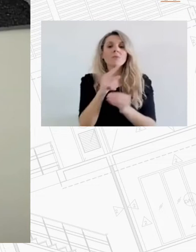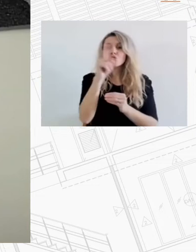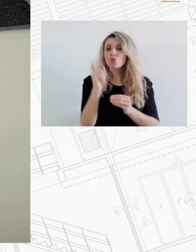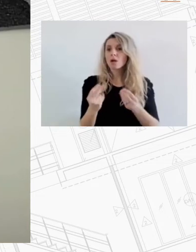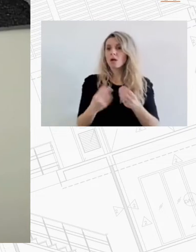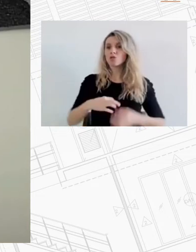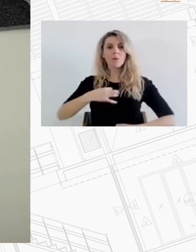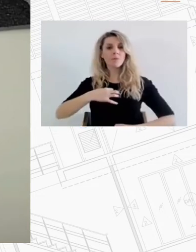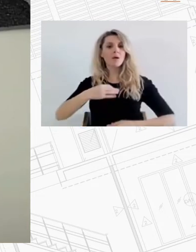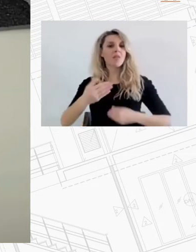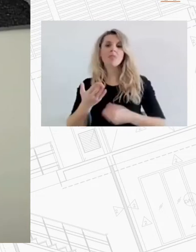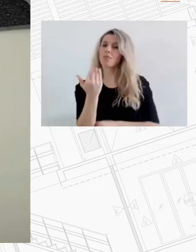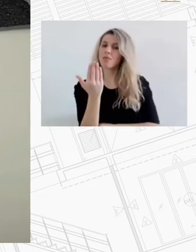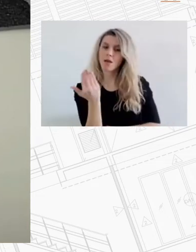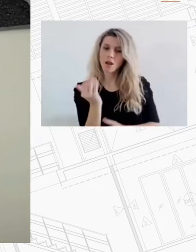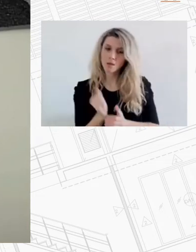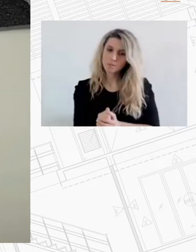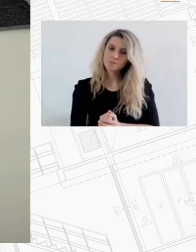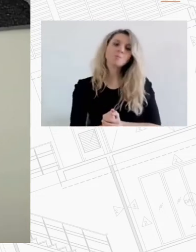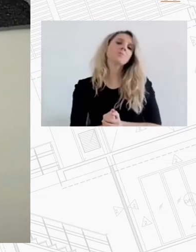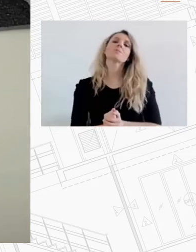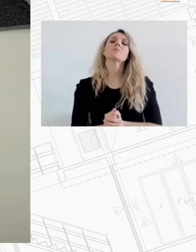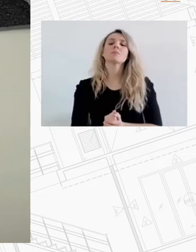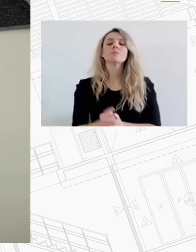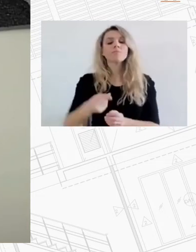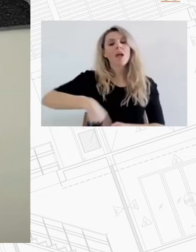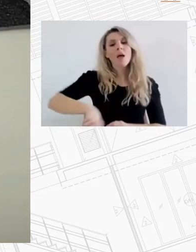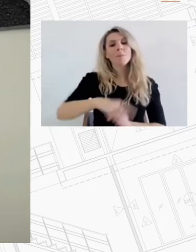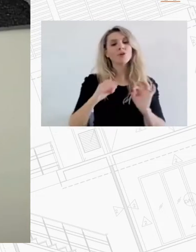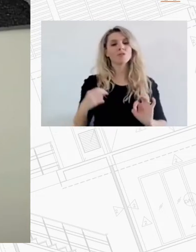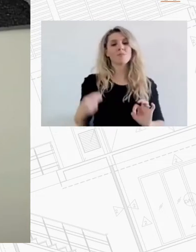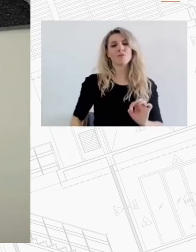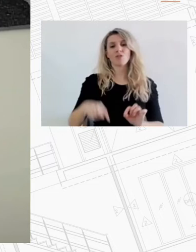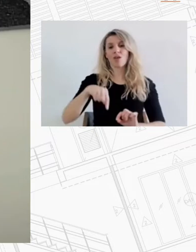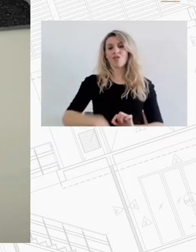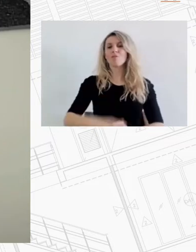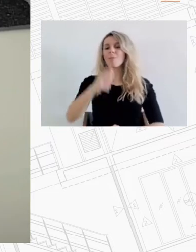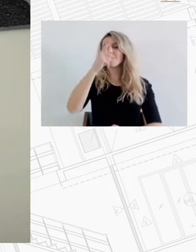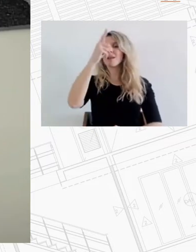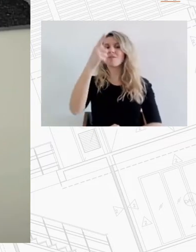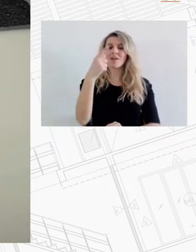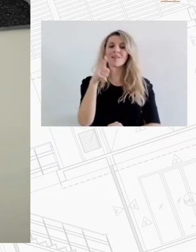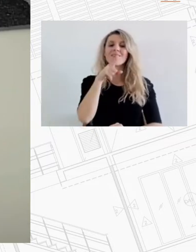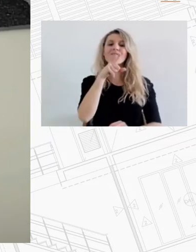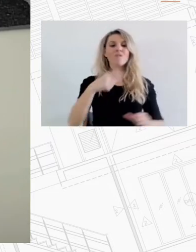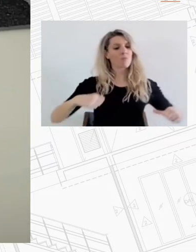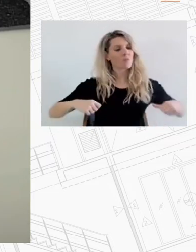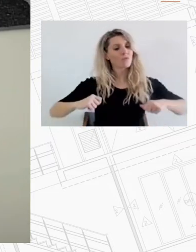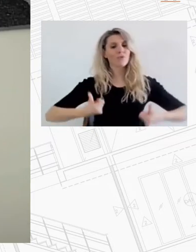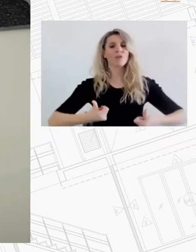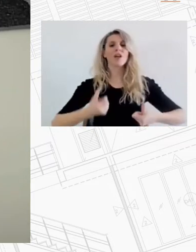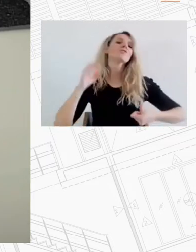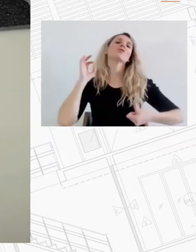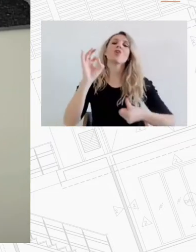τοπική αυτοδιοίκηση είμαστε περήφανοι που αναλαμβάνουμε την πρωτοβουλία για την κοινωνική προσιτή